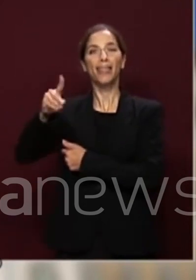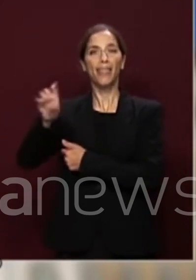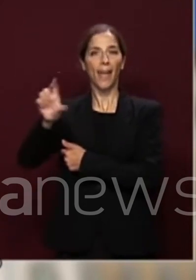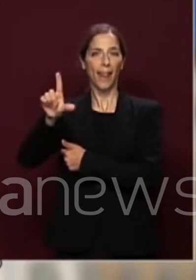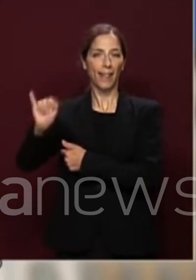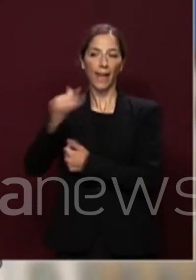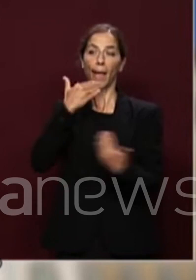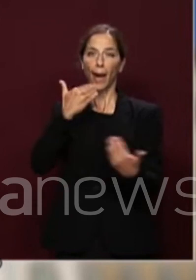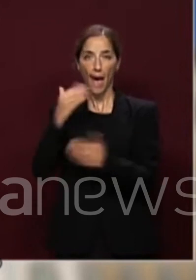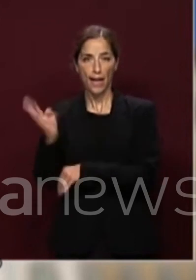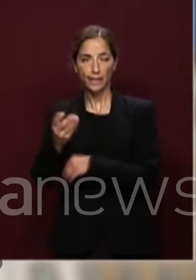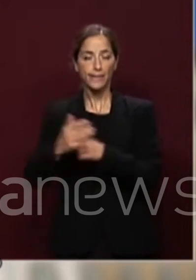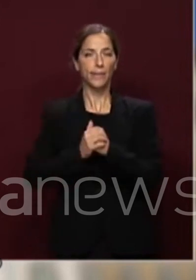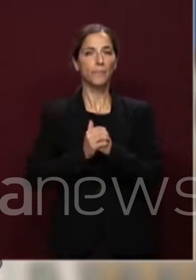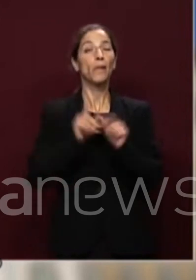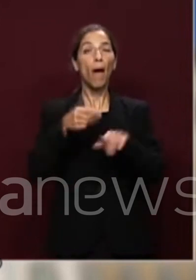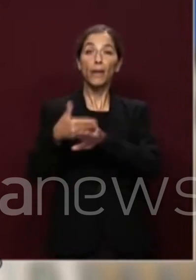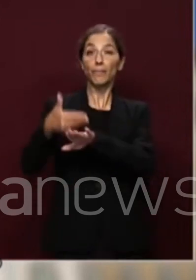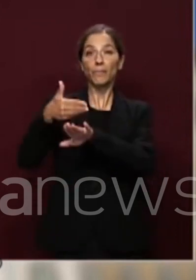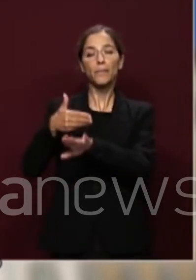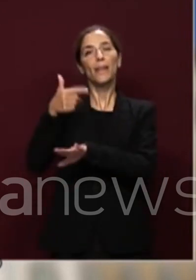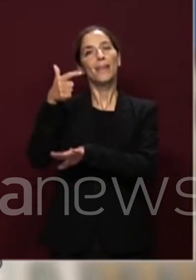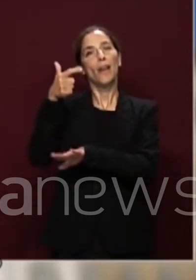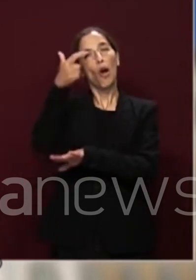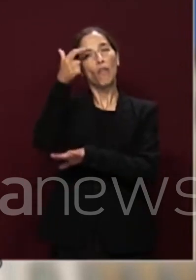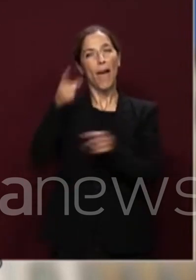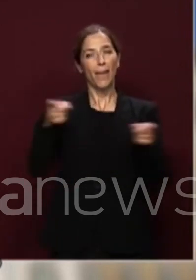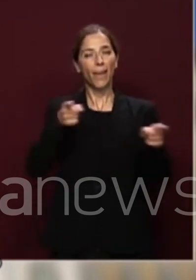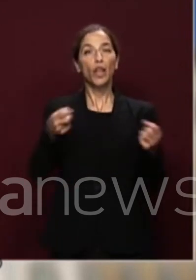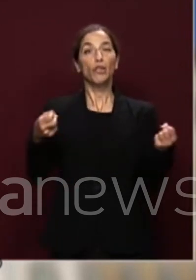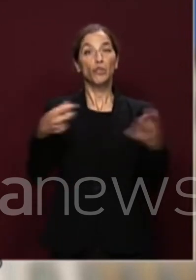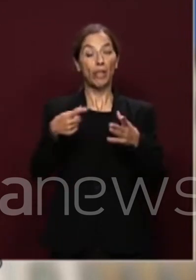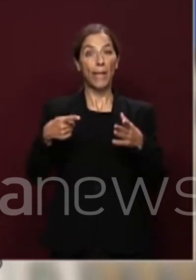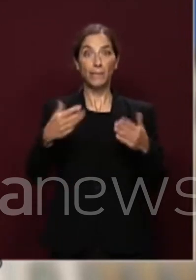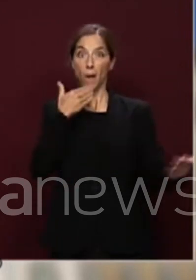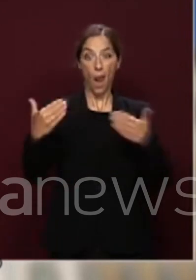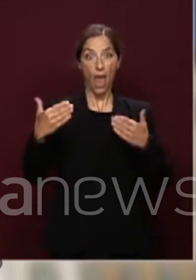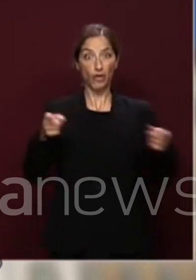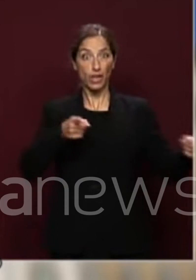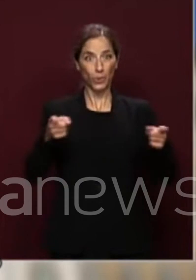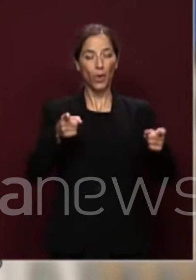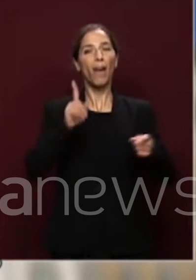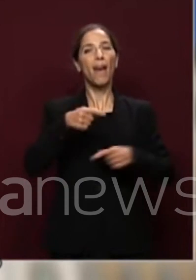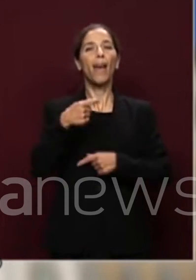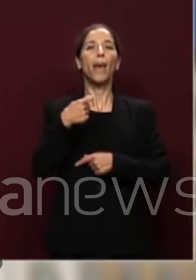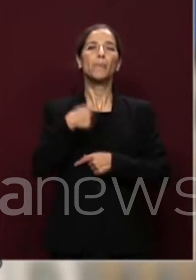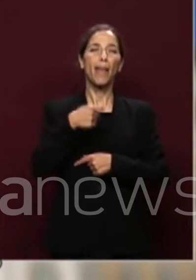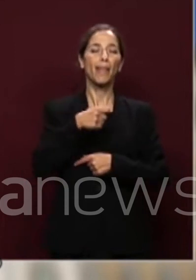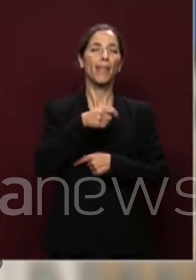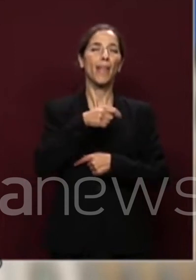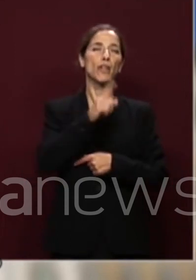Vorrei ringraziare anche i diversi governi della diciottesima legislatura, il Presidente Giuseppe Conte, oggi neodeputato.